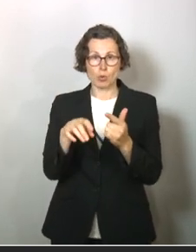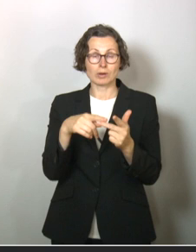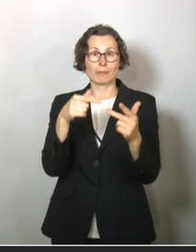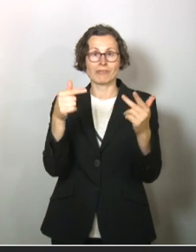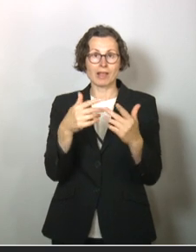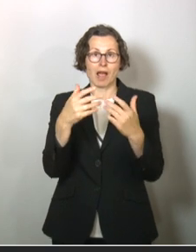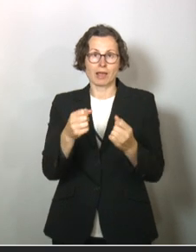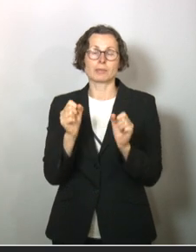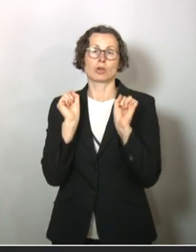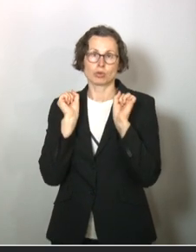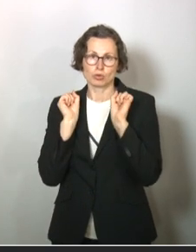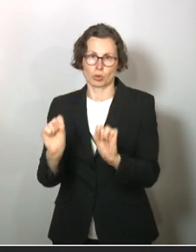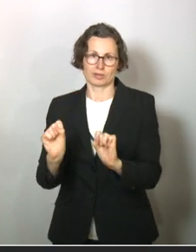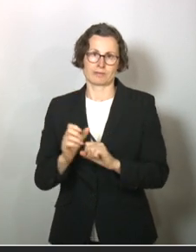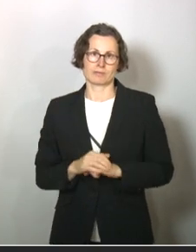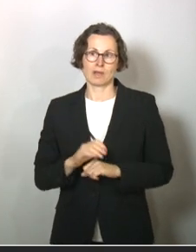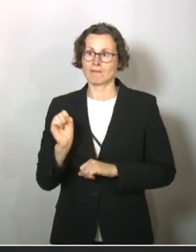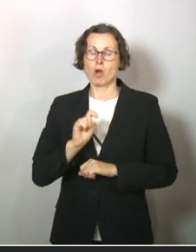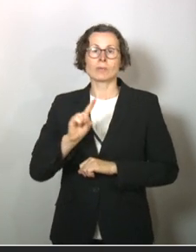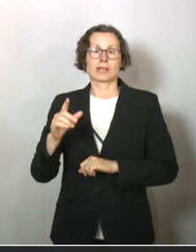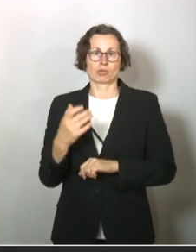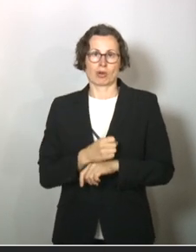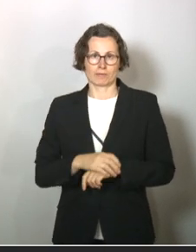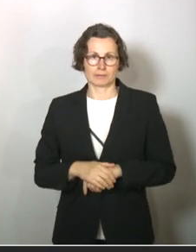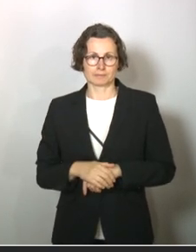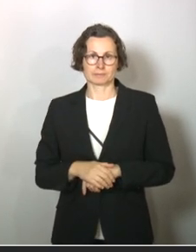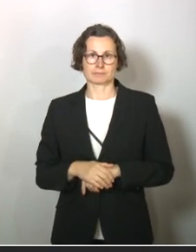zu schützen? Warum ist das nicht gelungen?